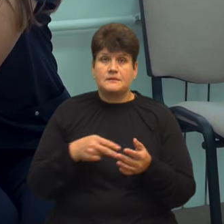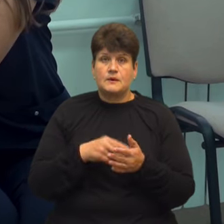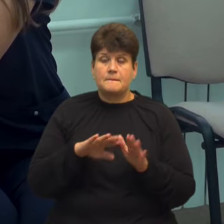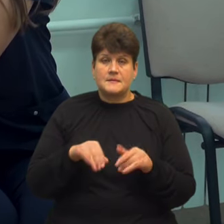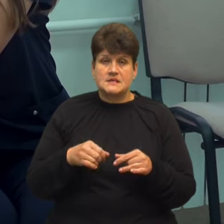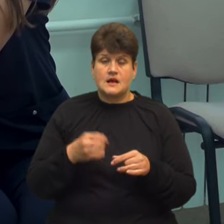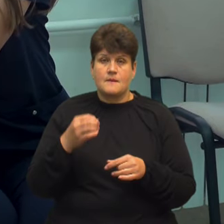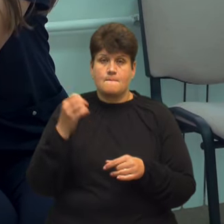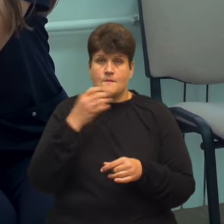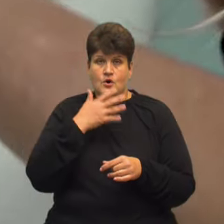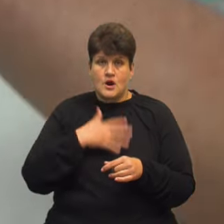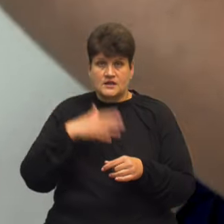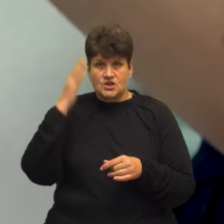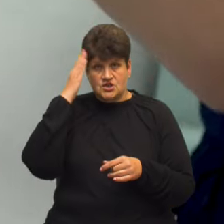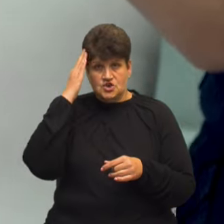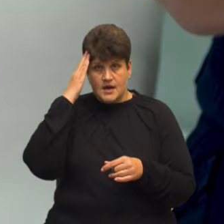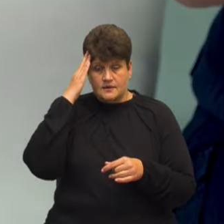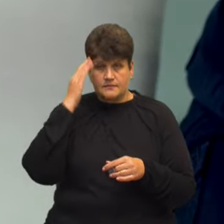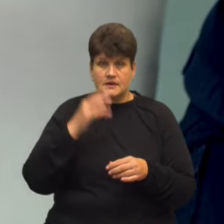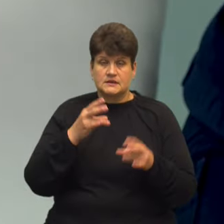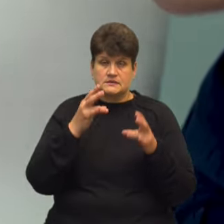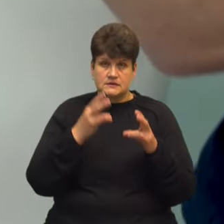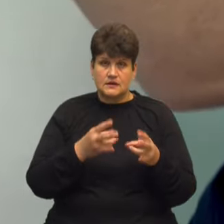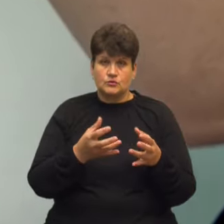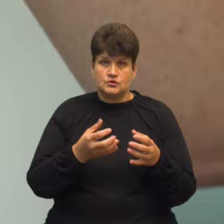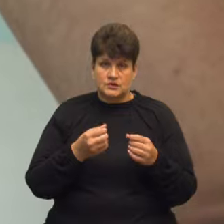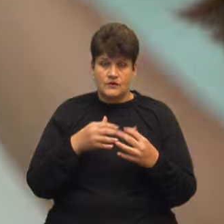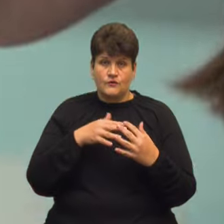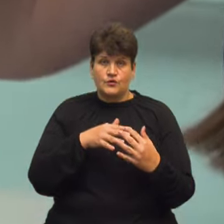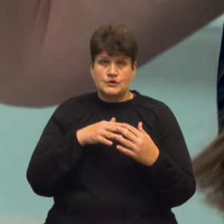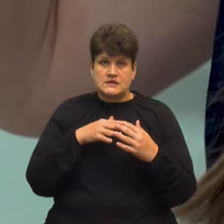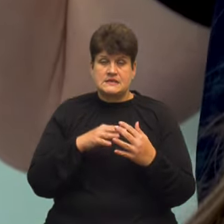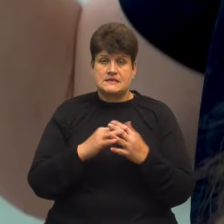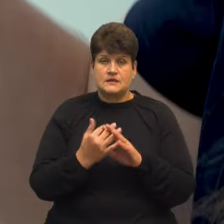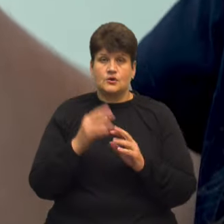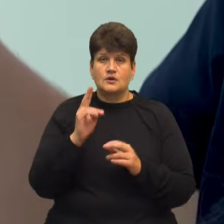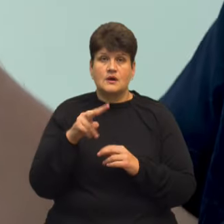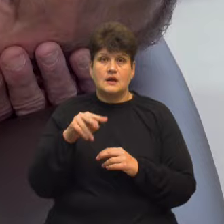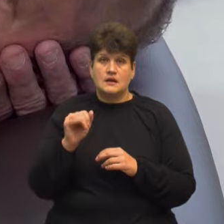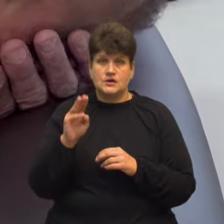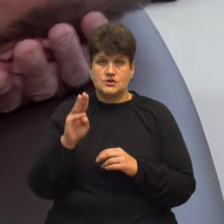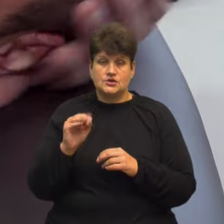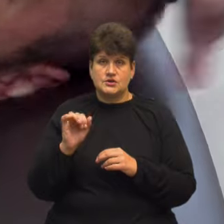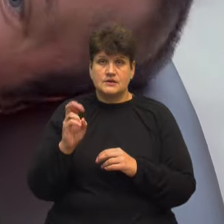осколкового поранення черепа Травму отримав воюючи в селі Кліщіївка, що поблизу бахмута